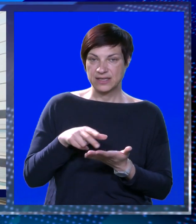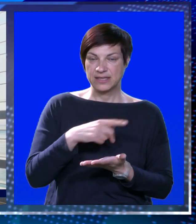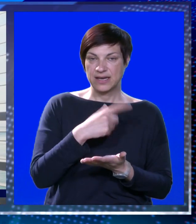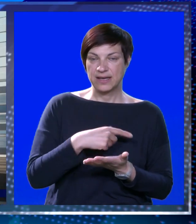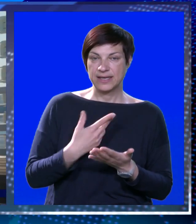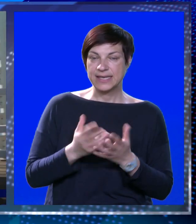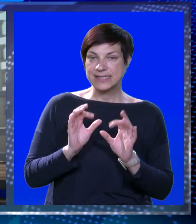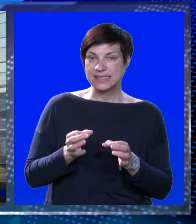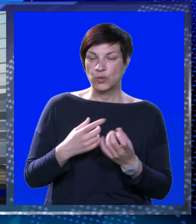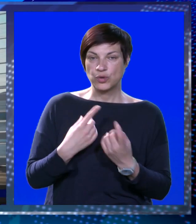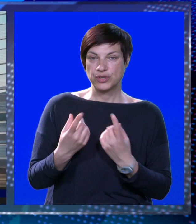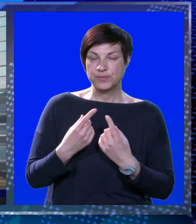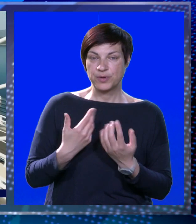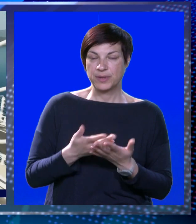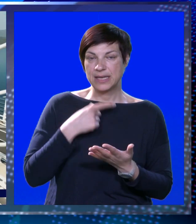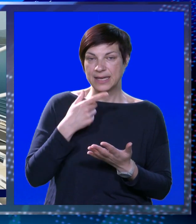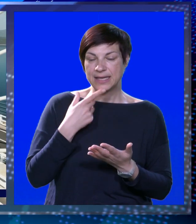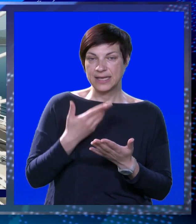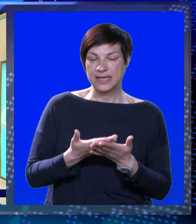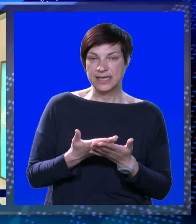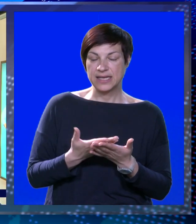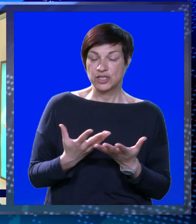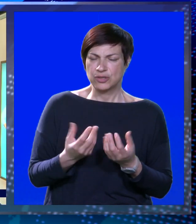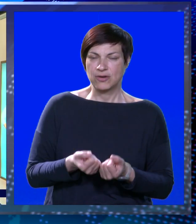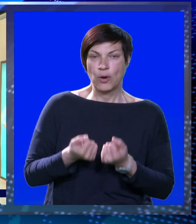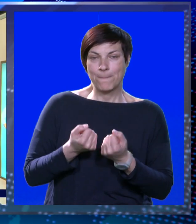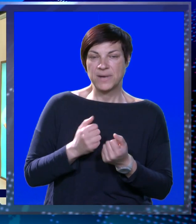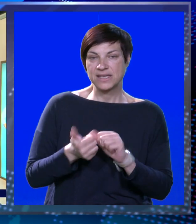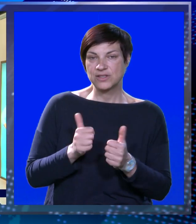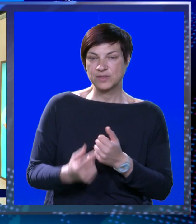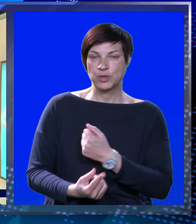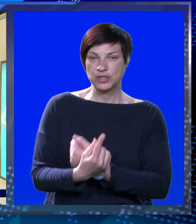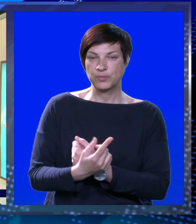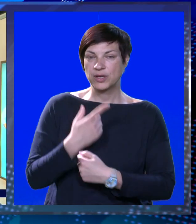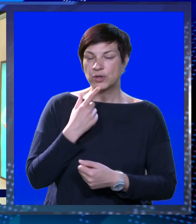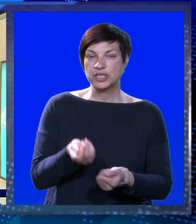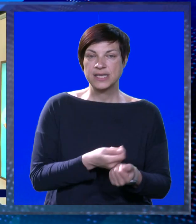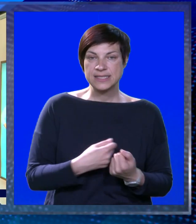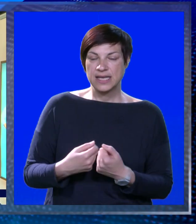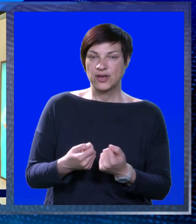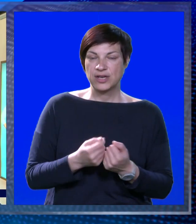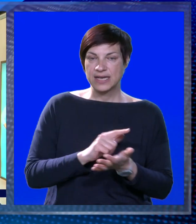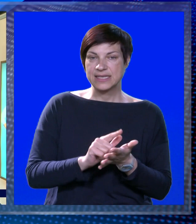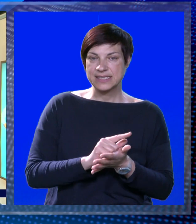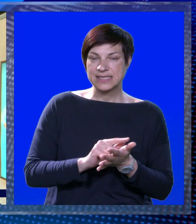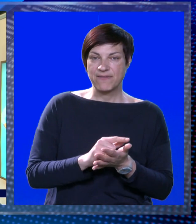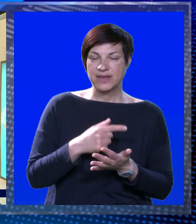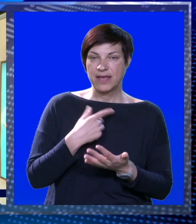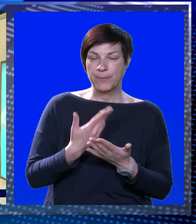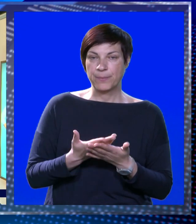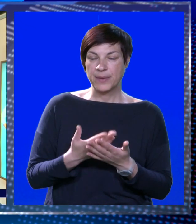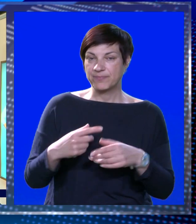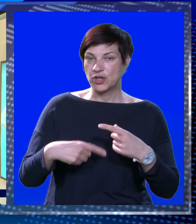sigurnost trkača i prije svega na sigurnost prometa ipak je riječ o jednom kompleksnom sportskom događaju koji će se organizirati za vrijeme